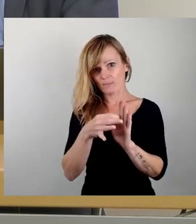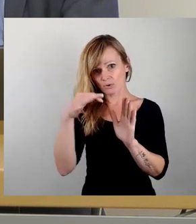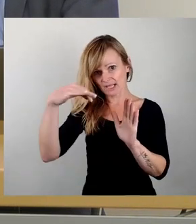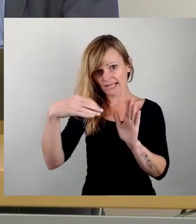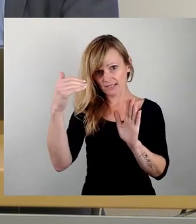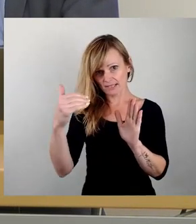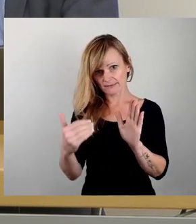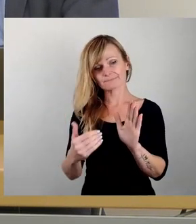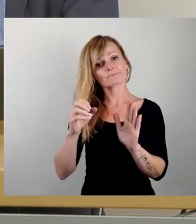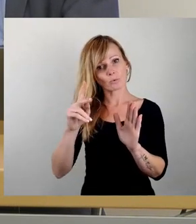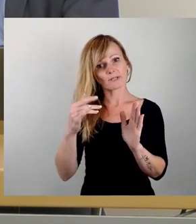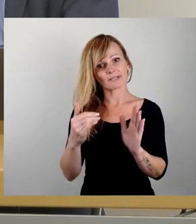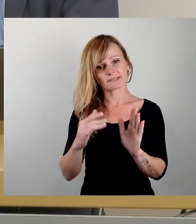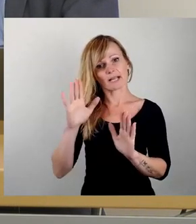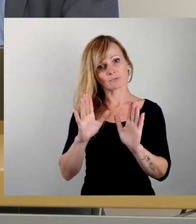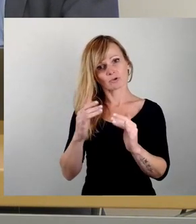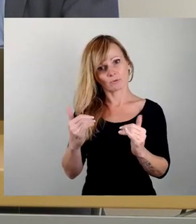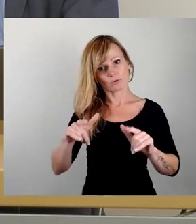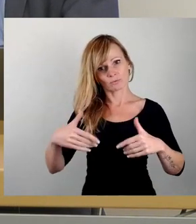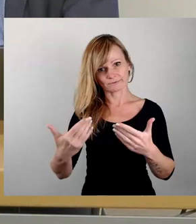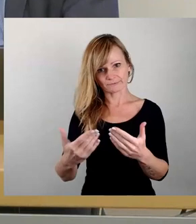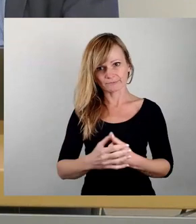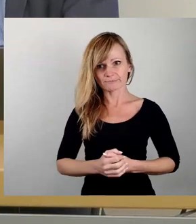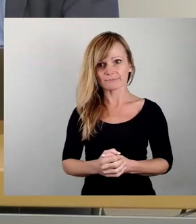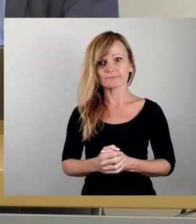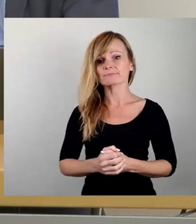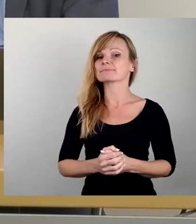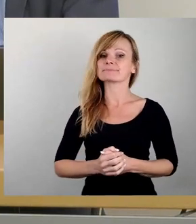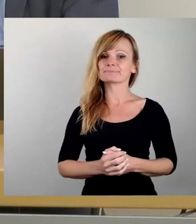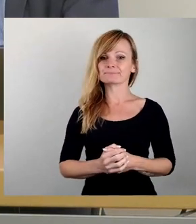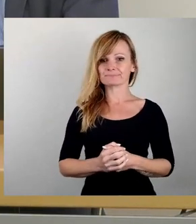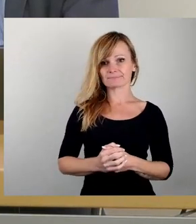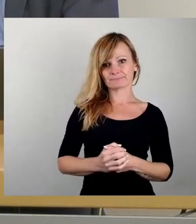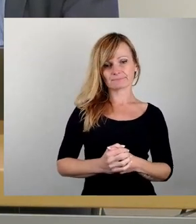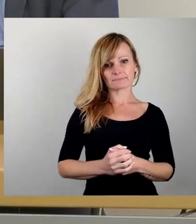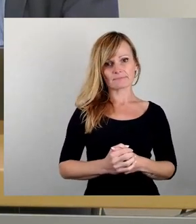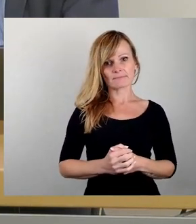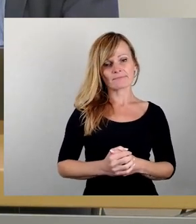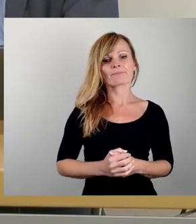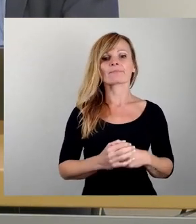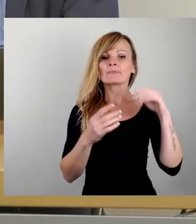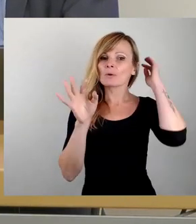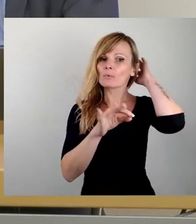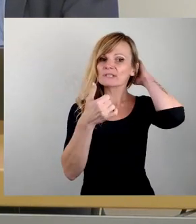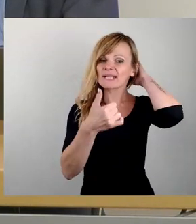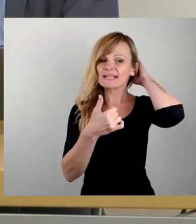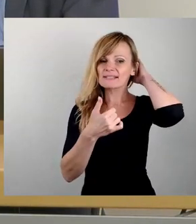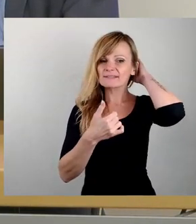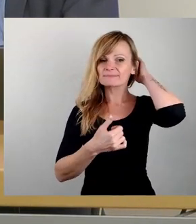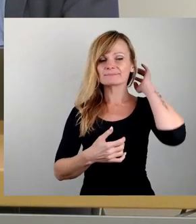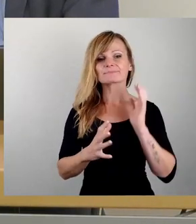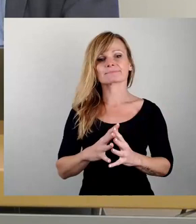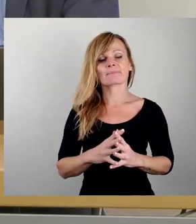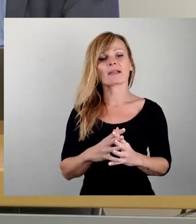Abstimmung eintreten und ich rufe zunächst Punkt 1 auf. Wer hier